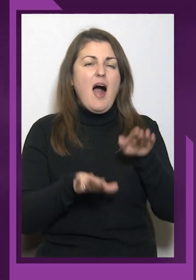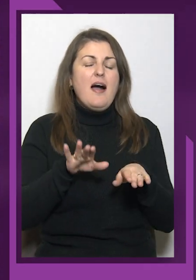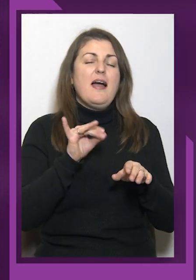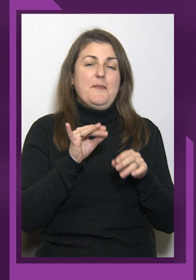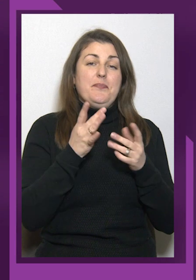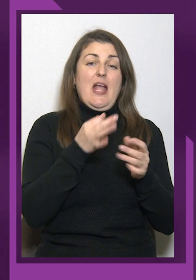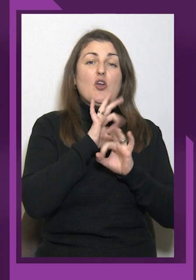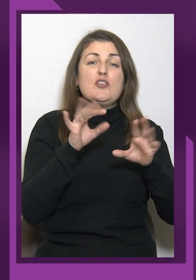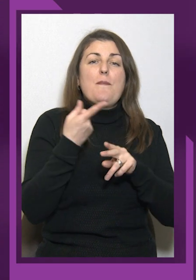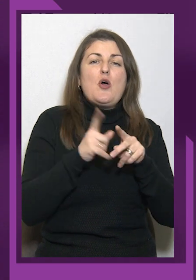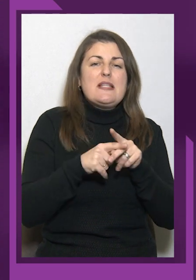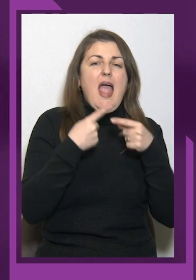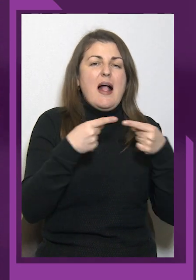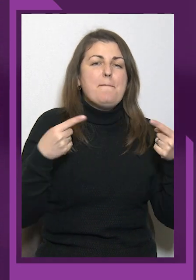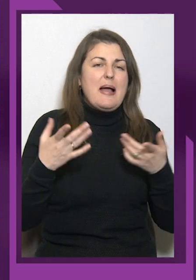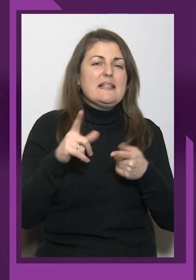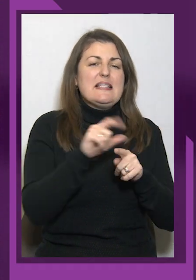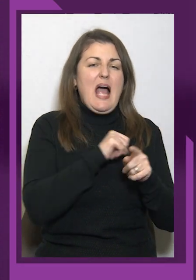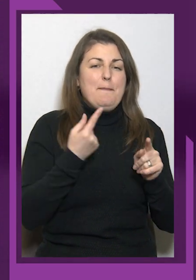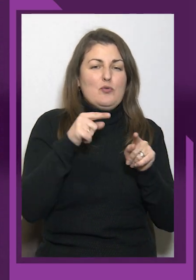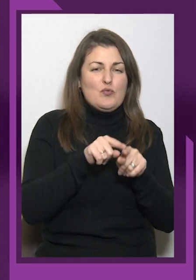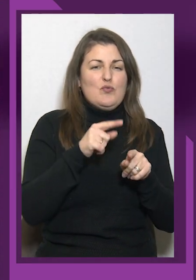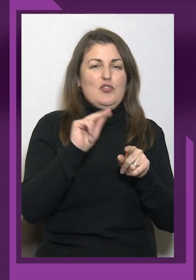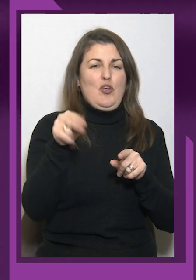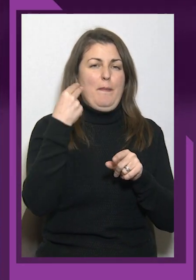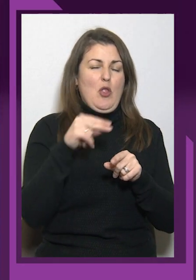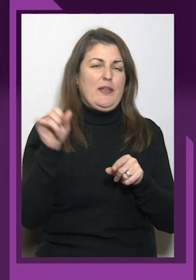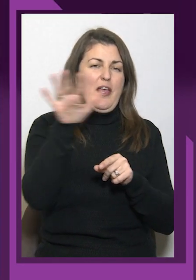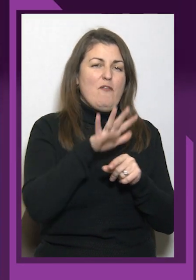Чемпіонаті Європи, який також приносив нам медалі.